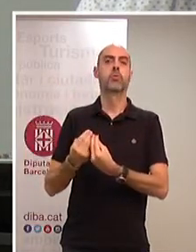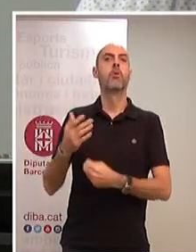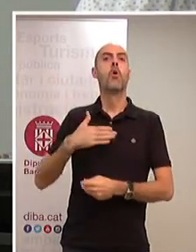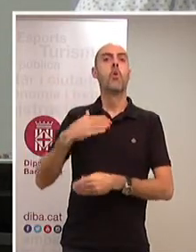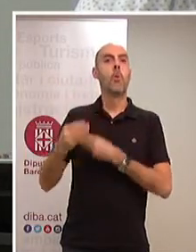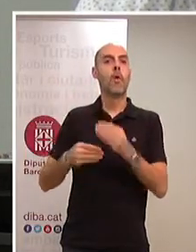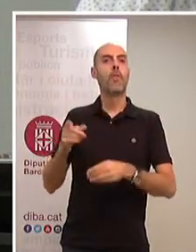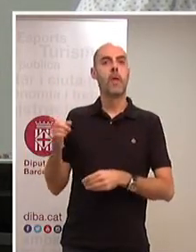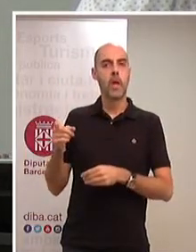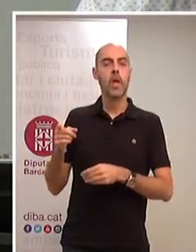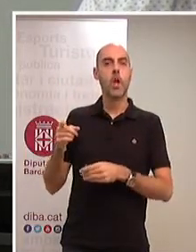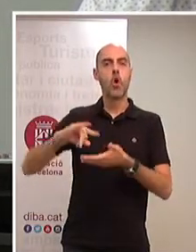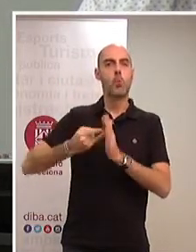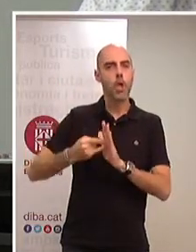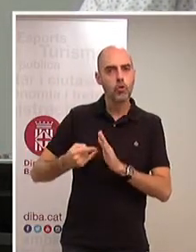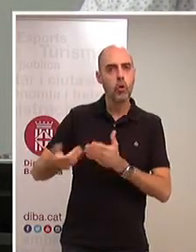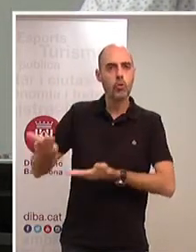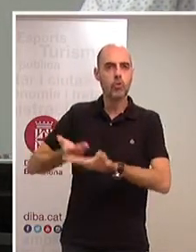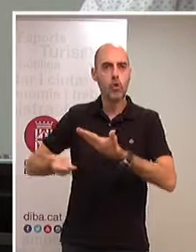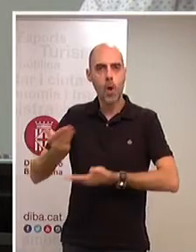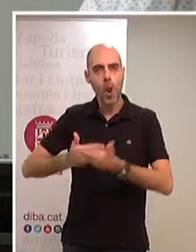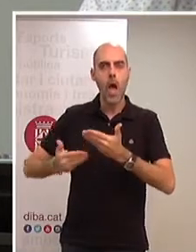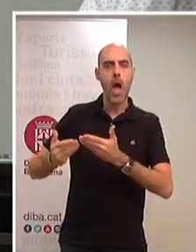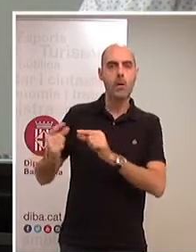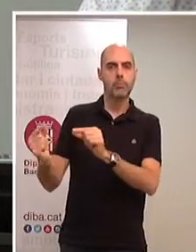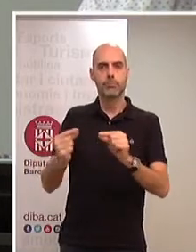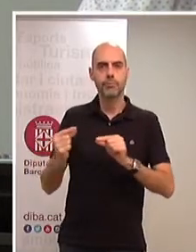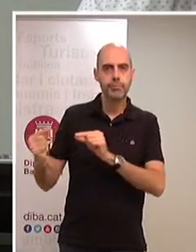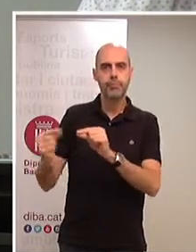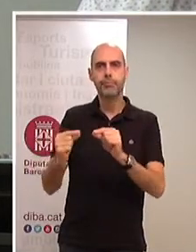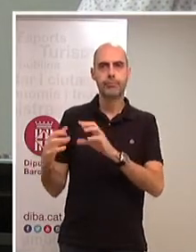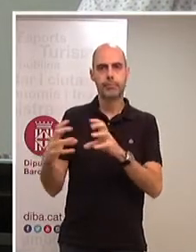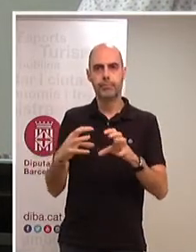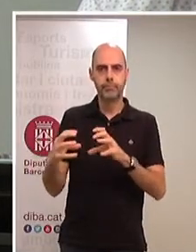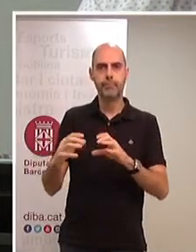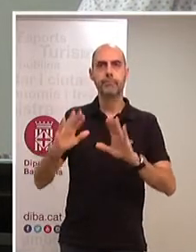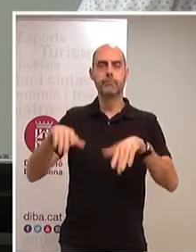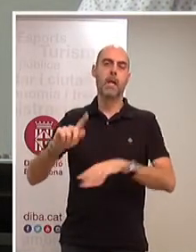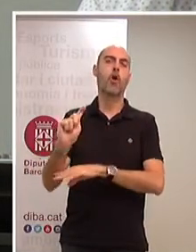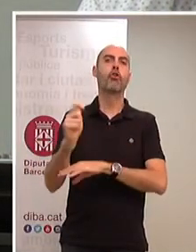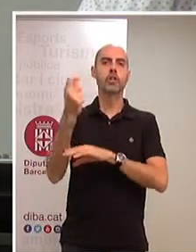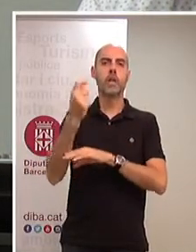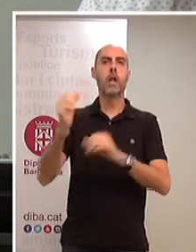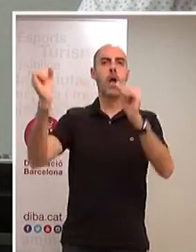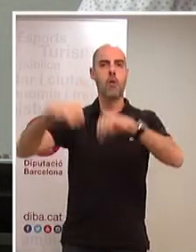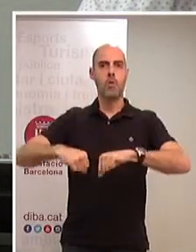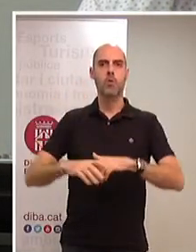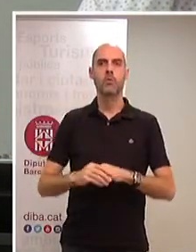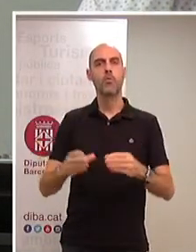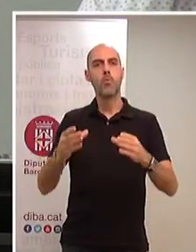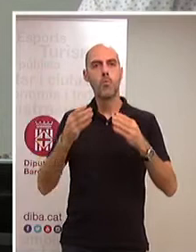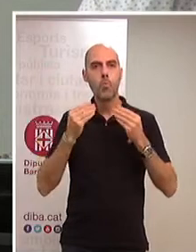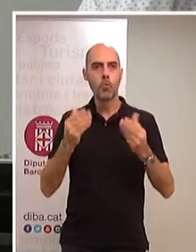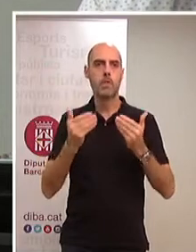de contrastar projectes, de discutir-los i d'arribar a grans consensos. Moltíssimes,